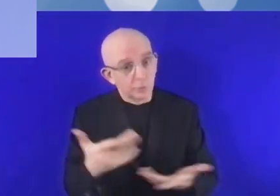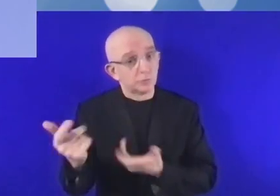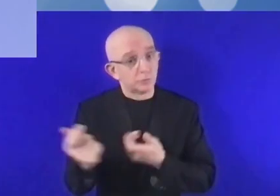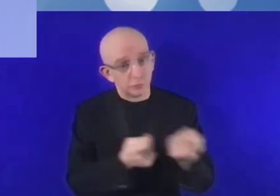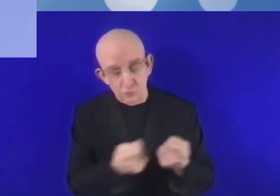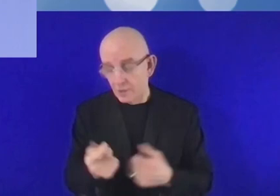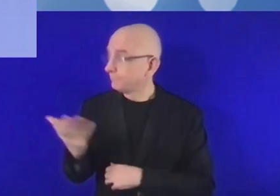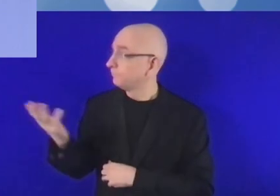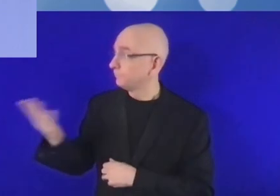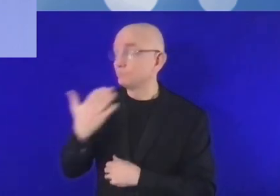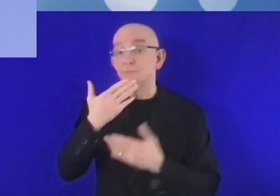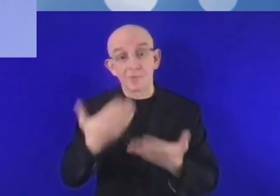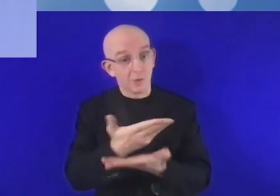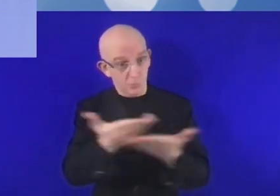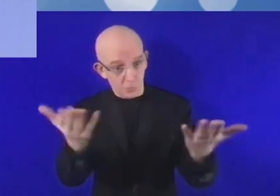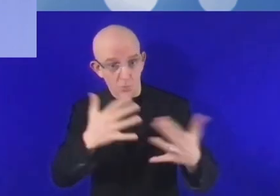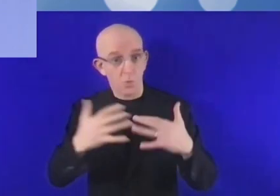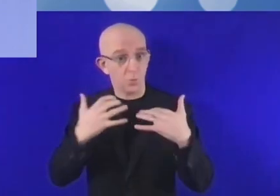Merci pour votre patience aussi.